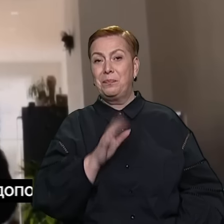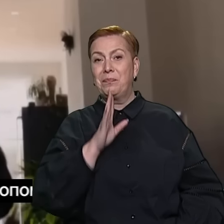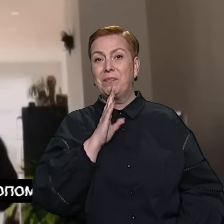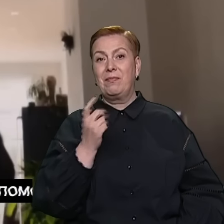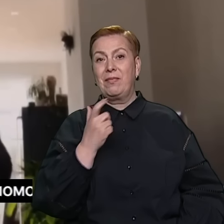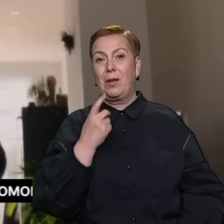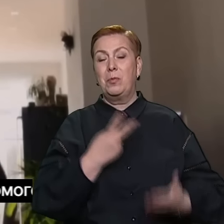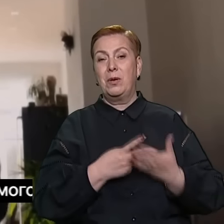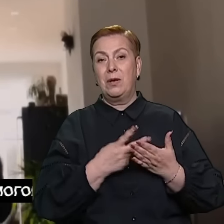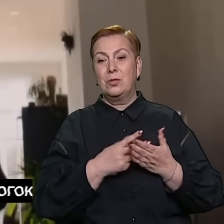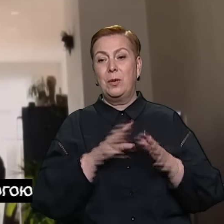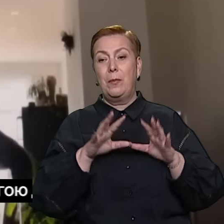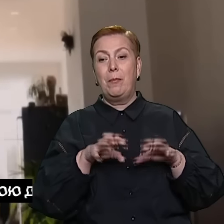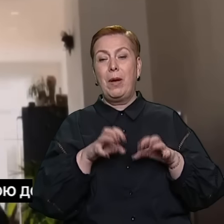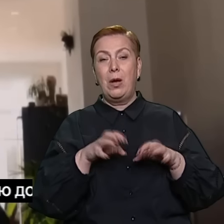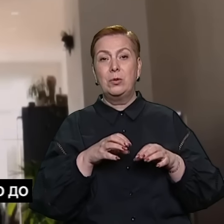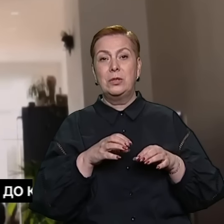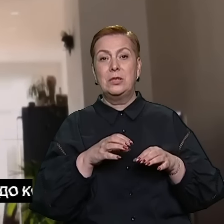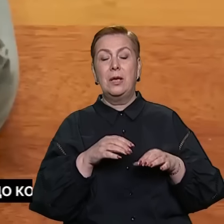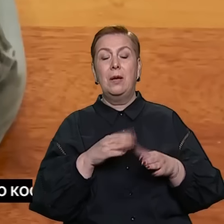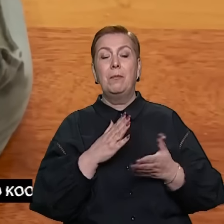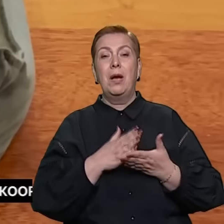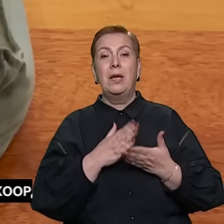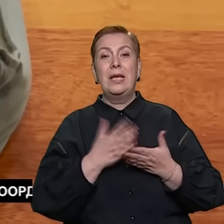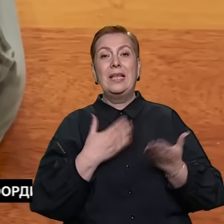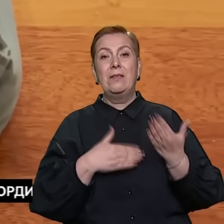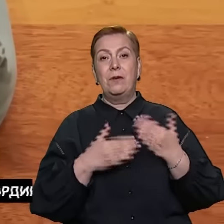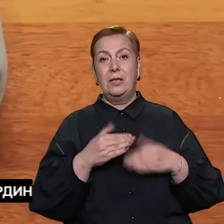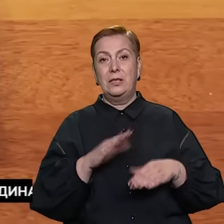Баунті має інвалідність. Він не відчуває задні лапи.